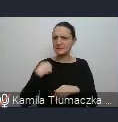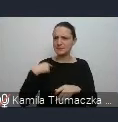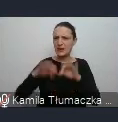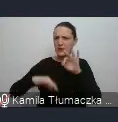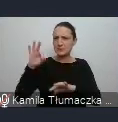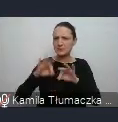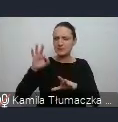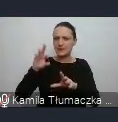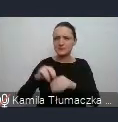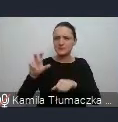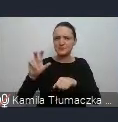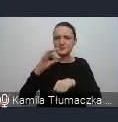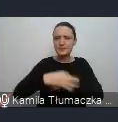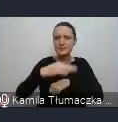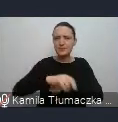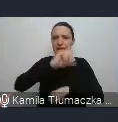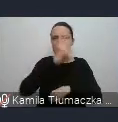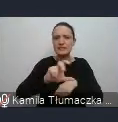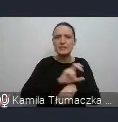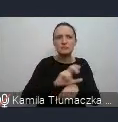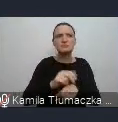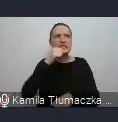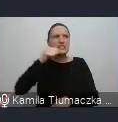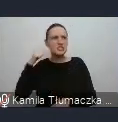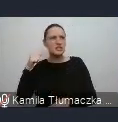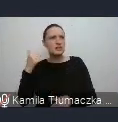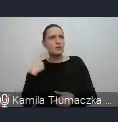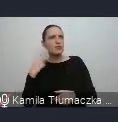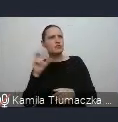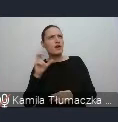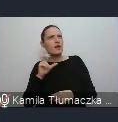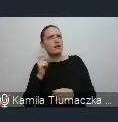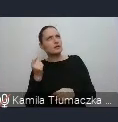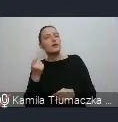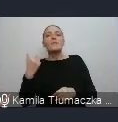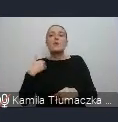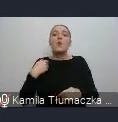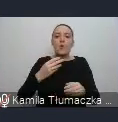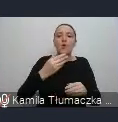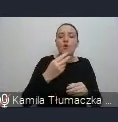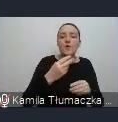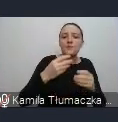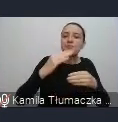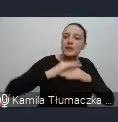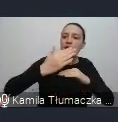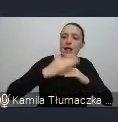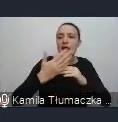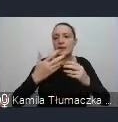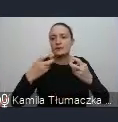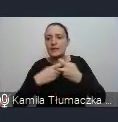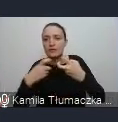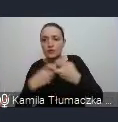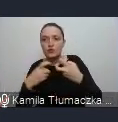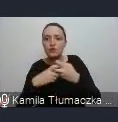Politechnice Gdańskiej w zeszłym tygodniu, w czwartek bodajże, a propos e-technologii, takie jedno pytanie padło.